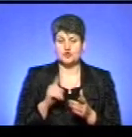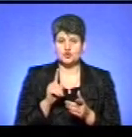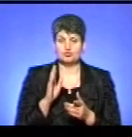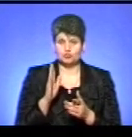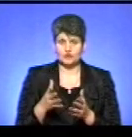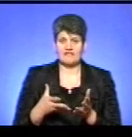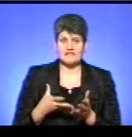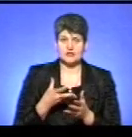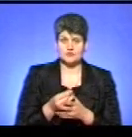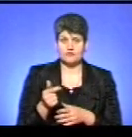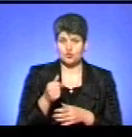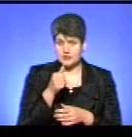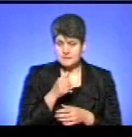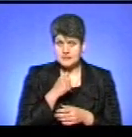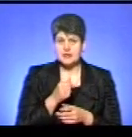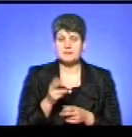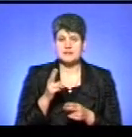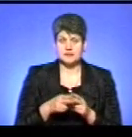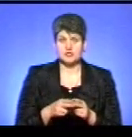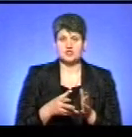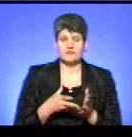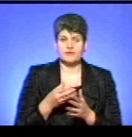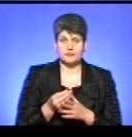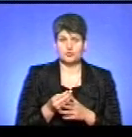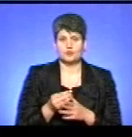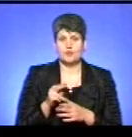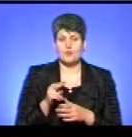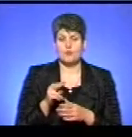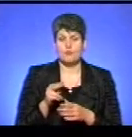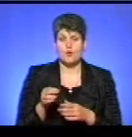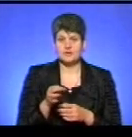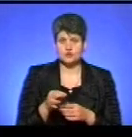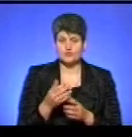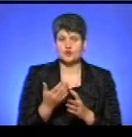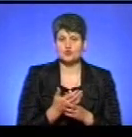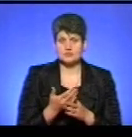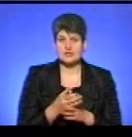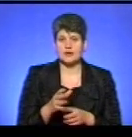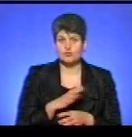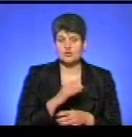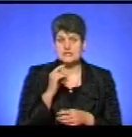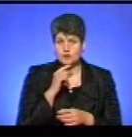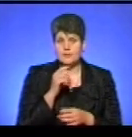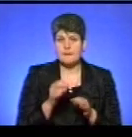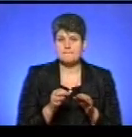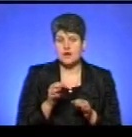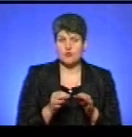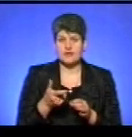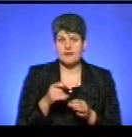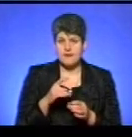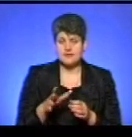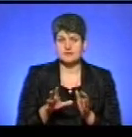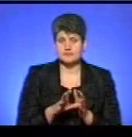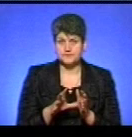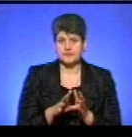фінансування в грудні місяці. Ми закриємо повністю виплату по монетизованій субсидії, яка була зекономлена по природньому газу, електроенергії.